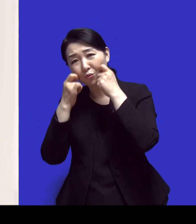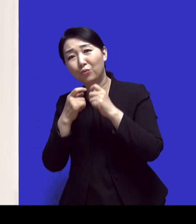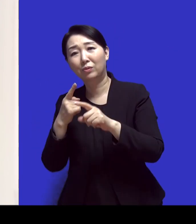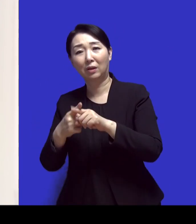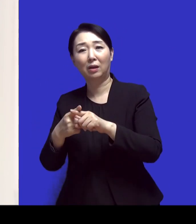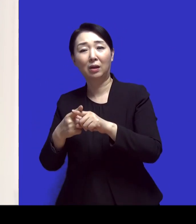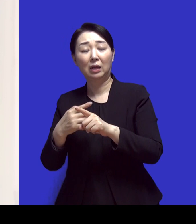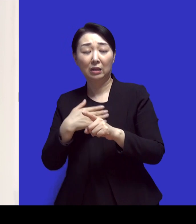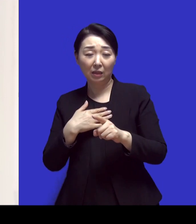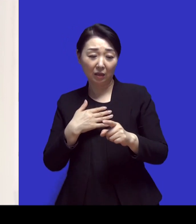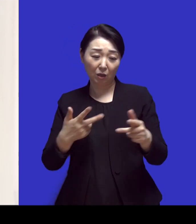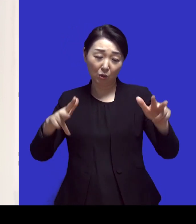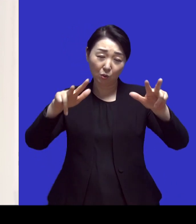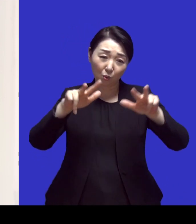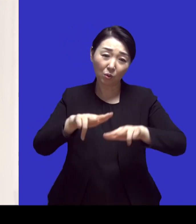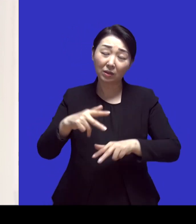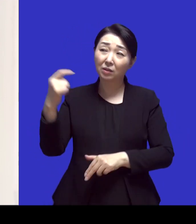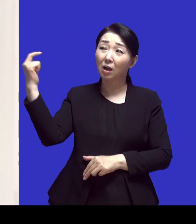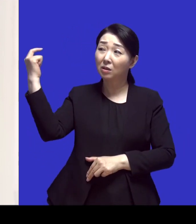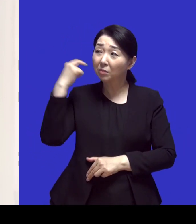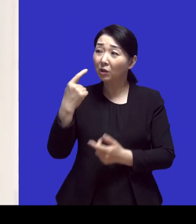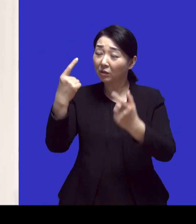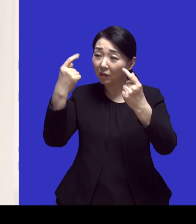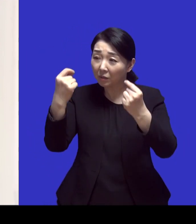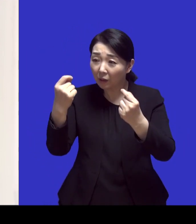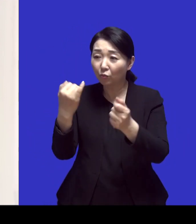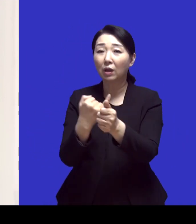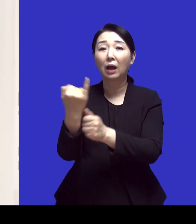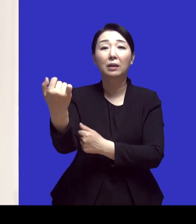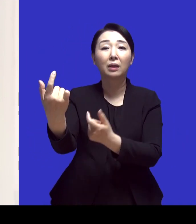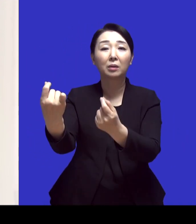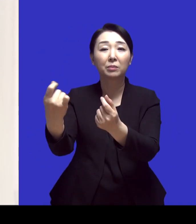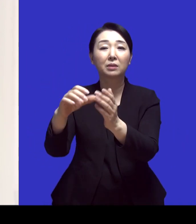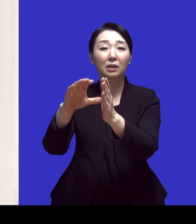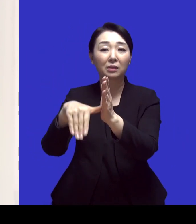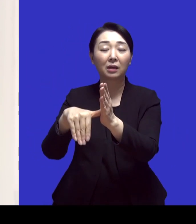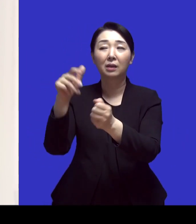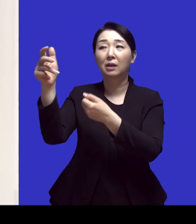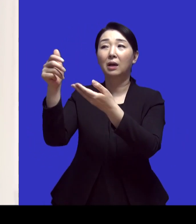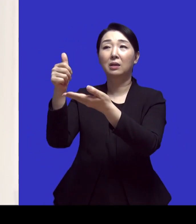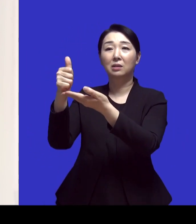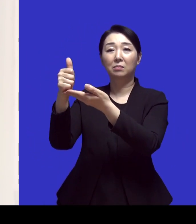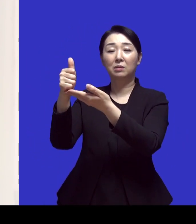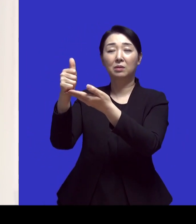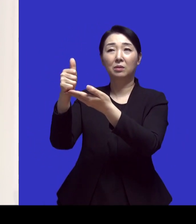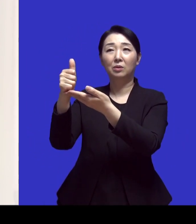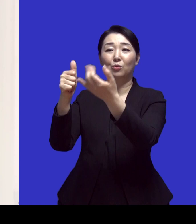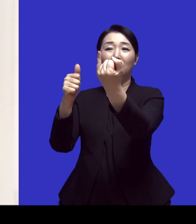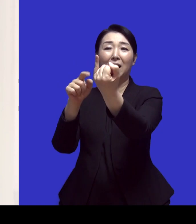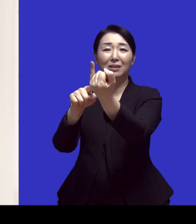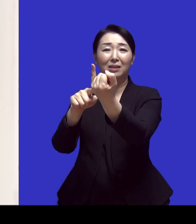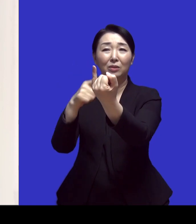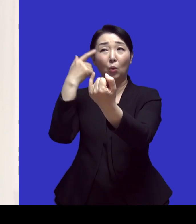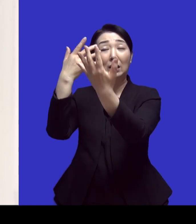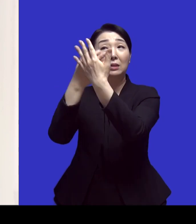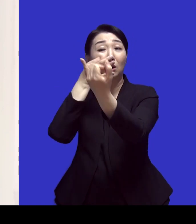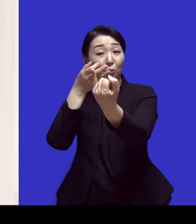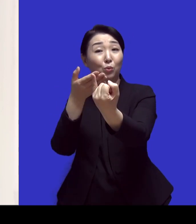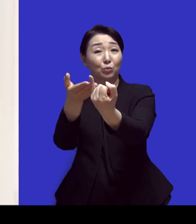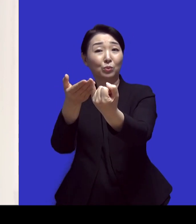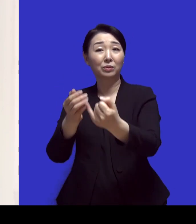제가 그 공원에서 하나님의 음성을 들었을 때랑 거의 비슷한 시기에 하나님이 그 환상을 보여주셨어요 그래서